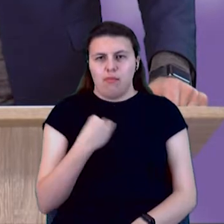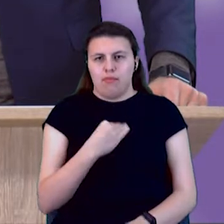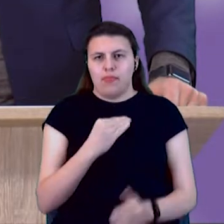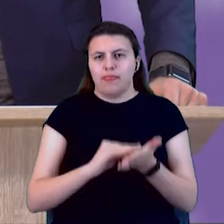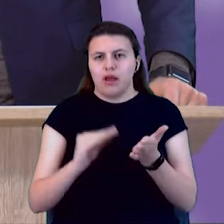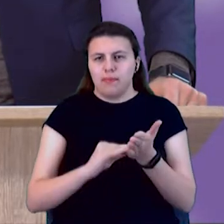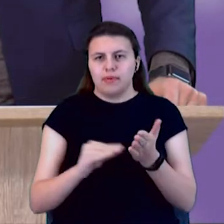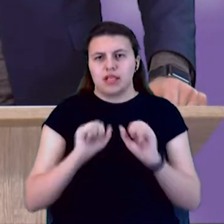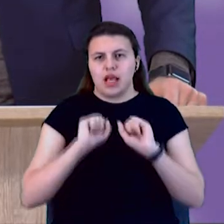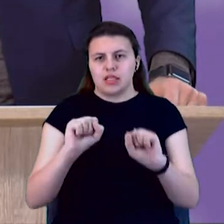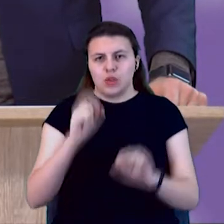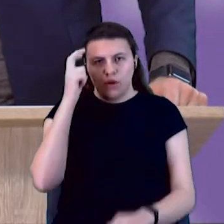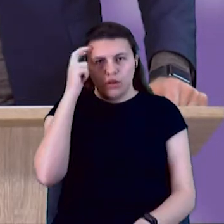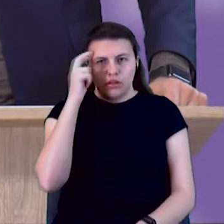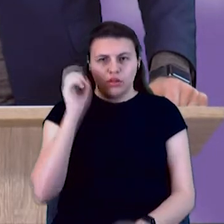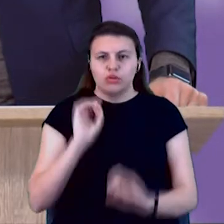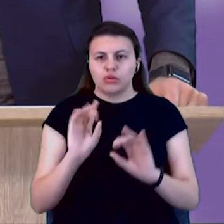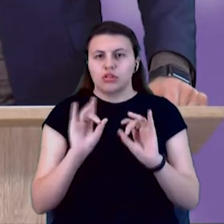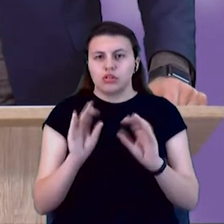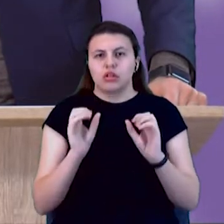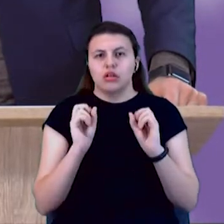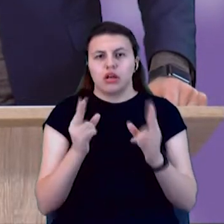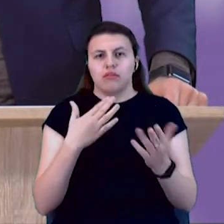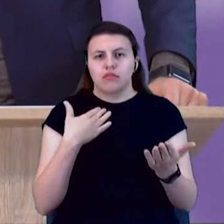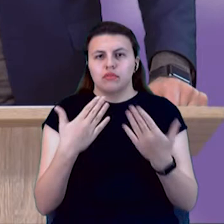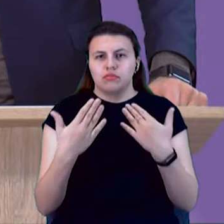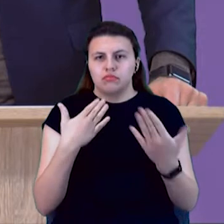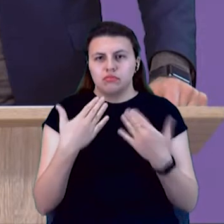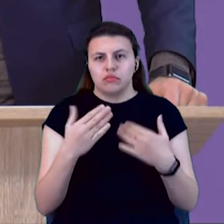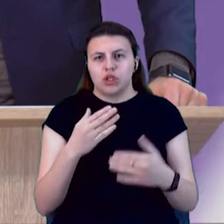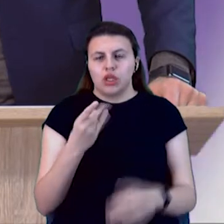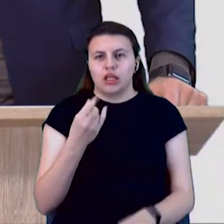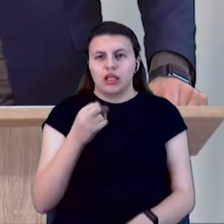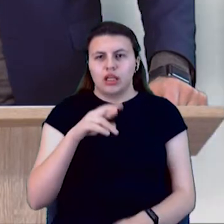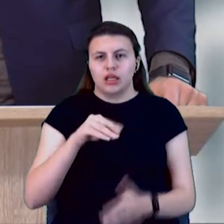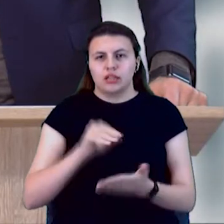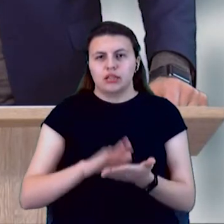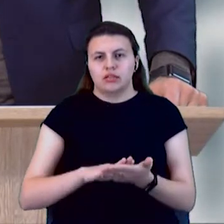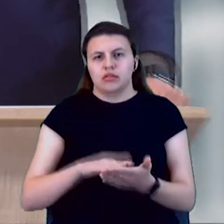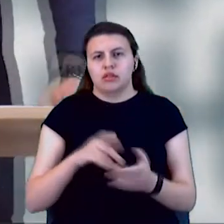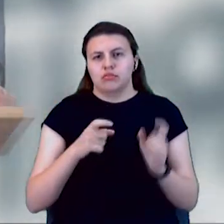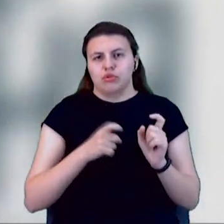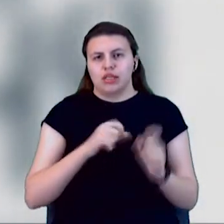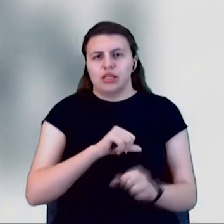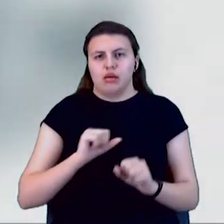секунд, як ви ставитесь до легалізації зброї і самооборони із застосуванням зброї.